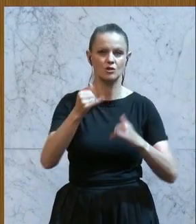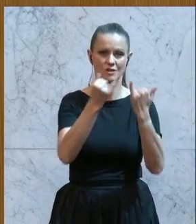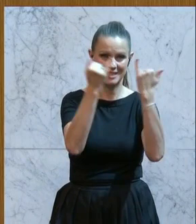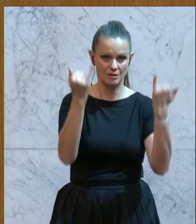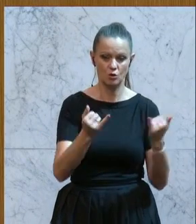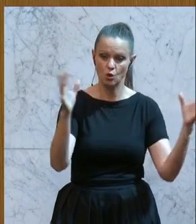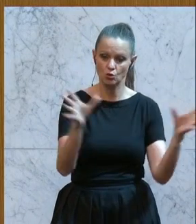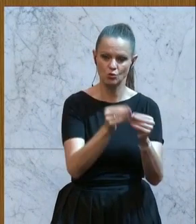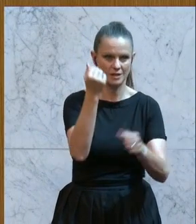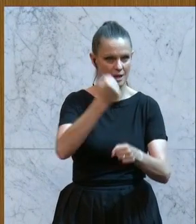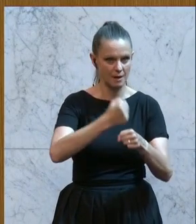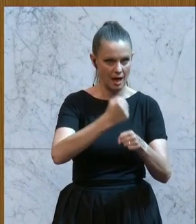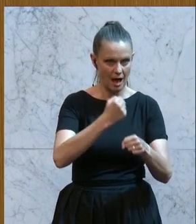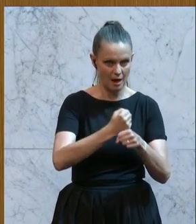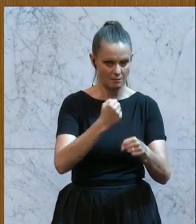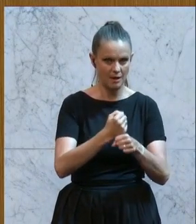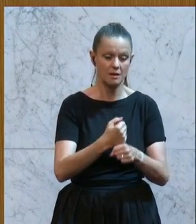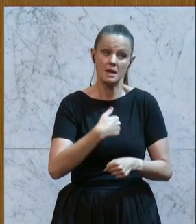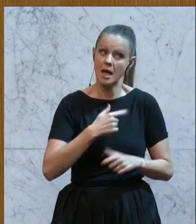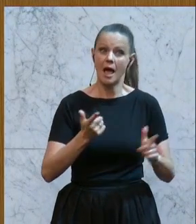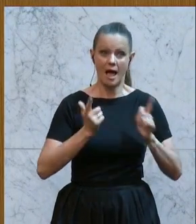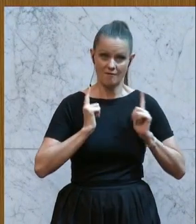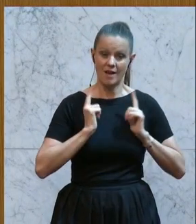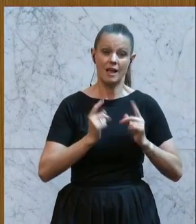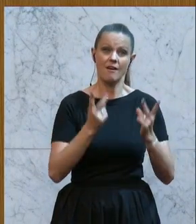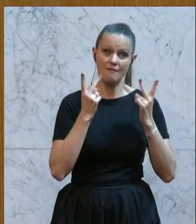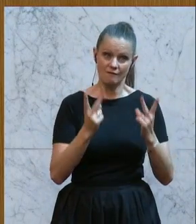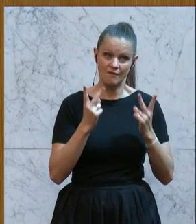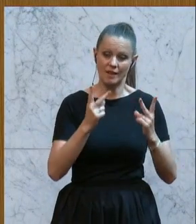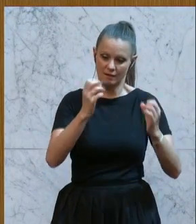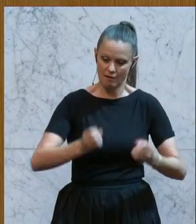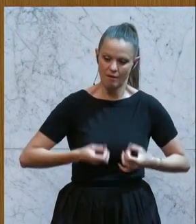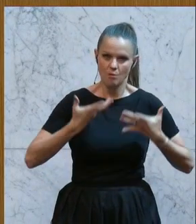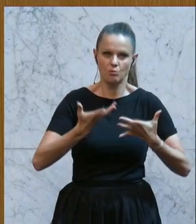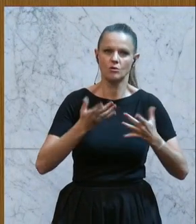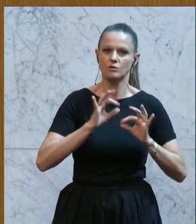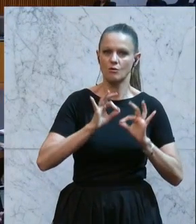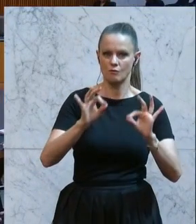gemeinsam arbeiten. Und ich erwarte mir hier sehr wichtige, wertvolle Impulse für die Forschung in Österreich.